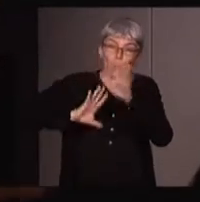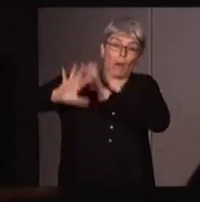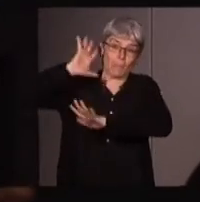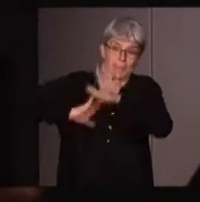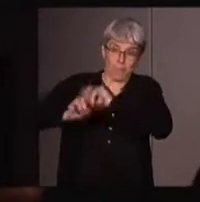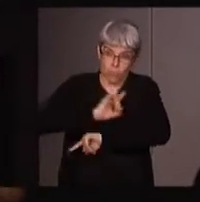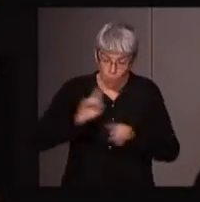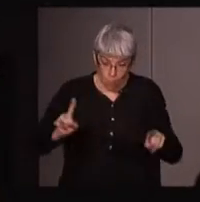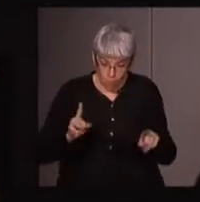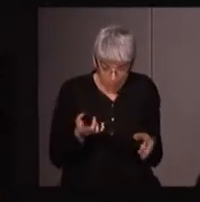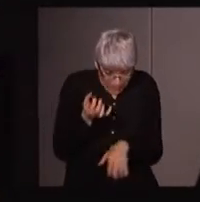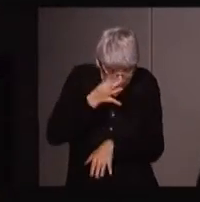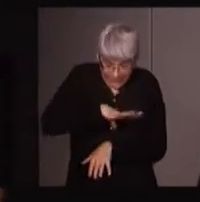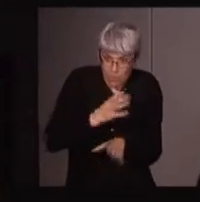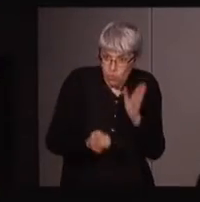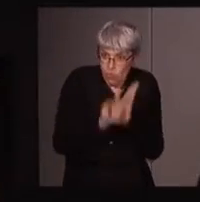'est une création